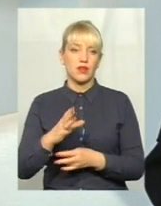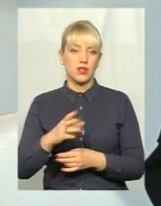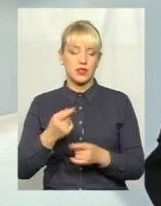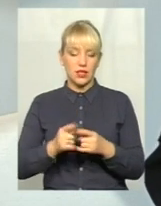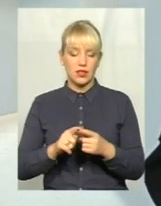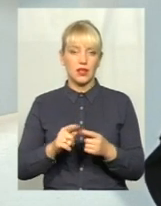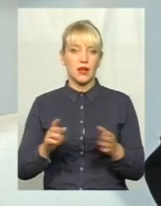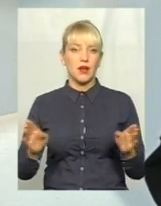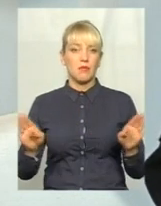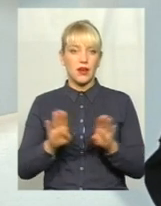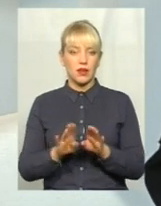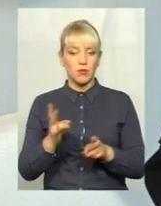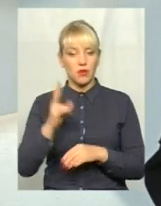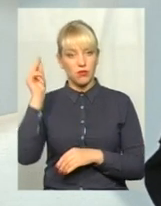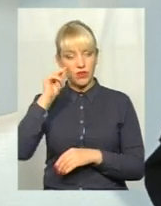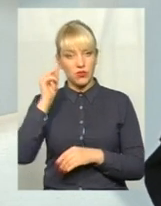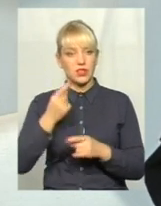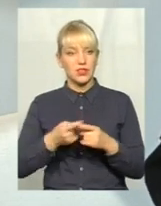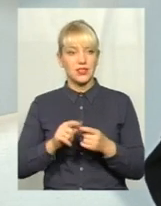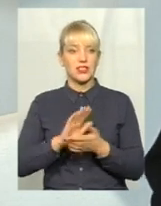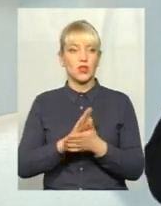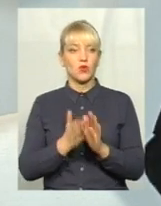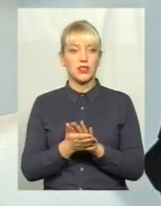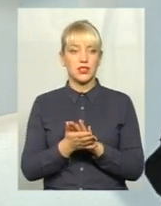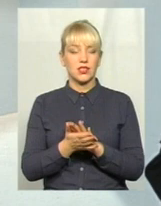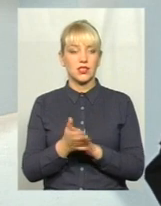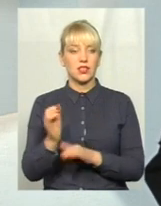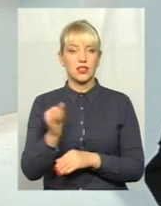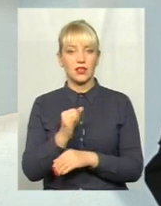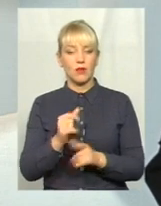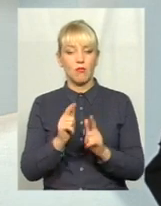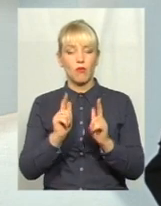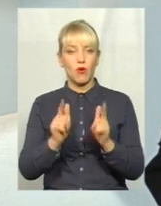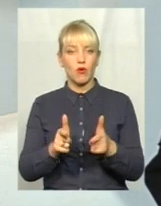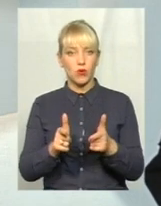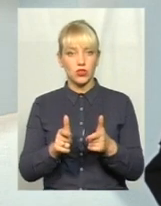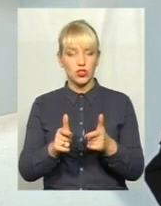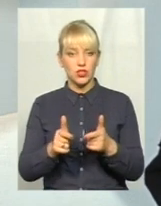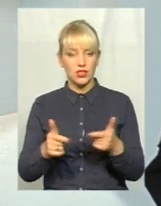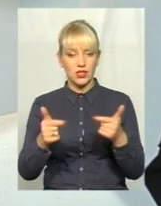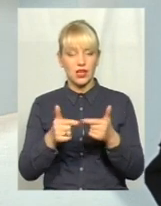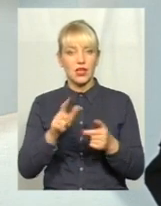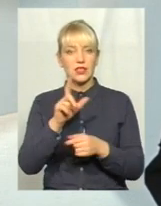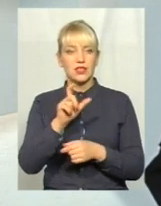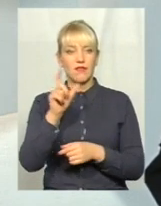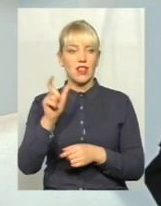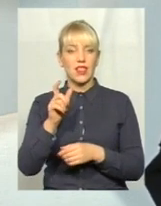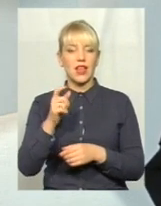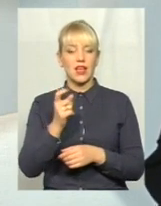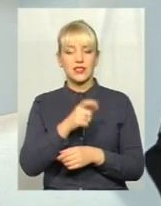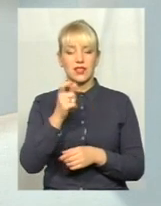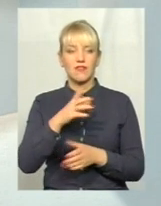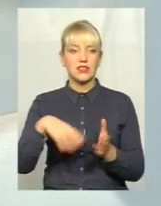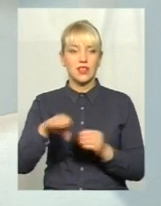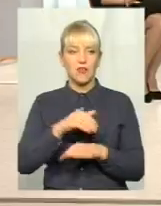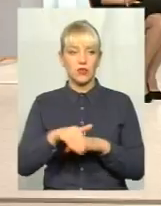перекриття бути вивчені ці ситуації і погоджені в першу чергу з власником всієї вуличної мережі.